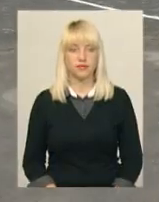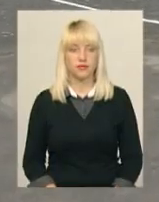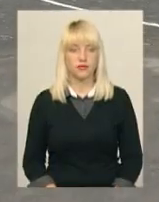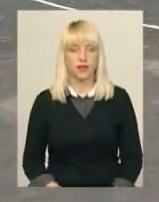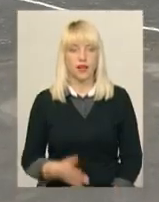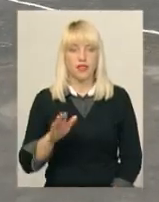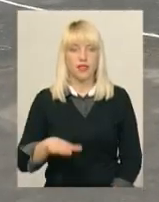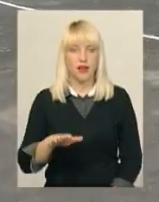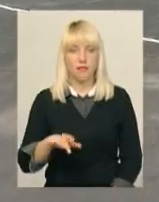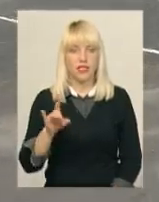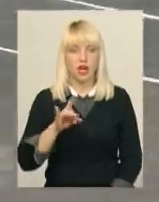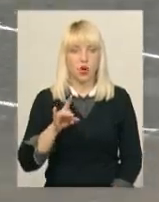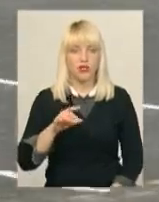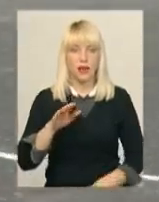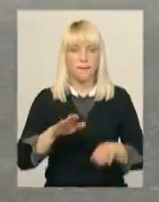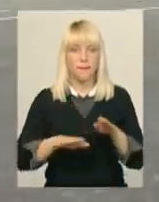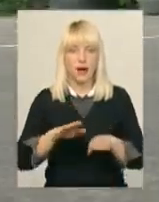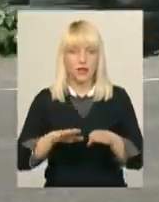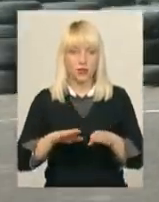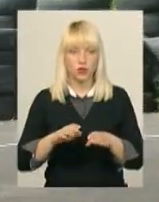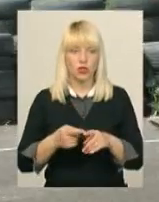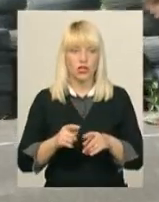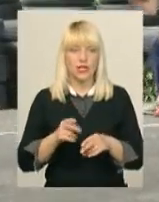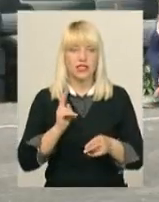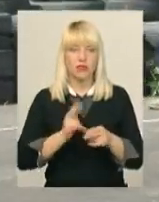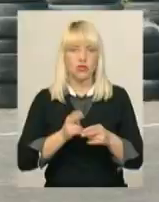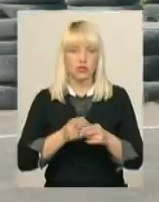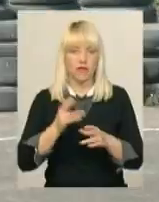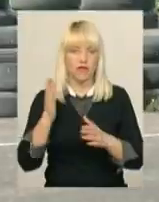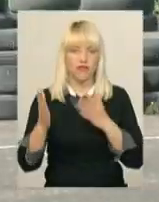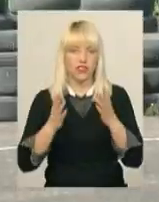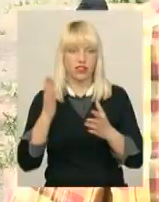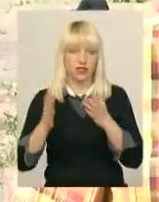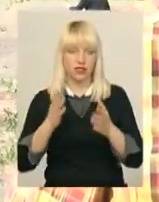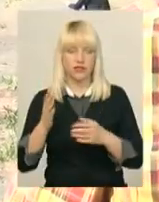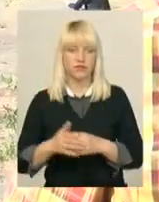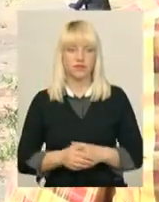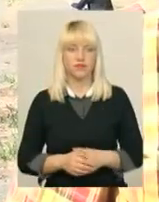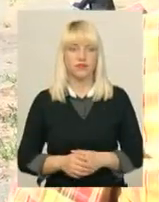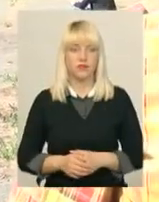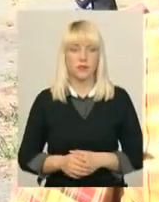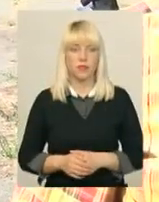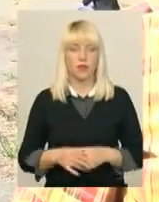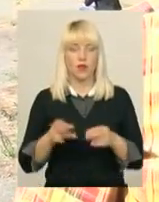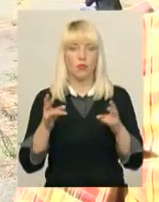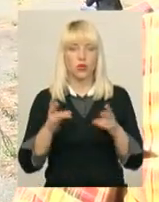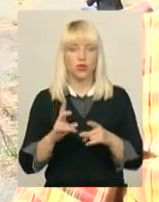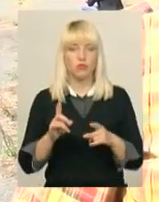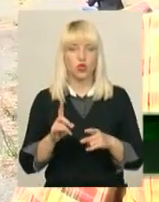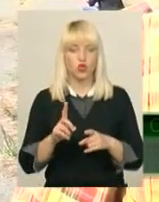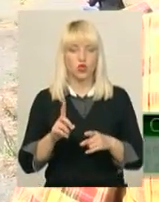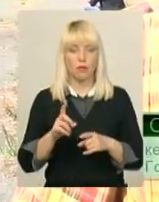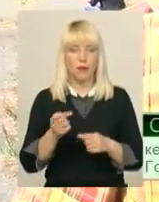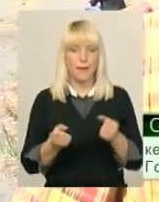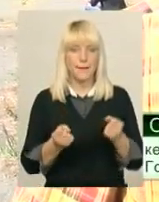Найменшим за розміром та масою моделям сьогодні заважали пориви вітру. Потрібно, щоб пілот